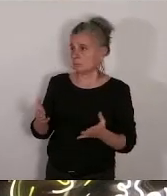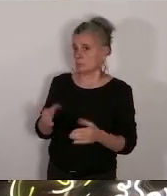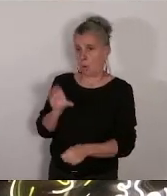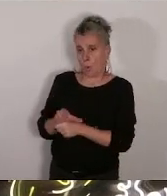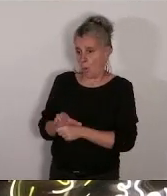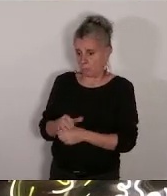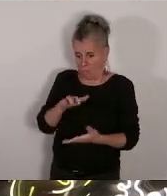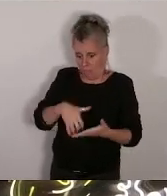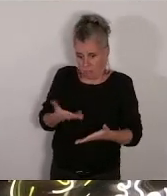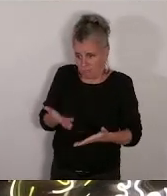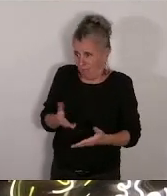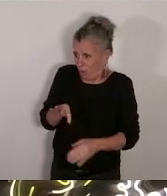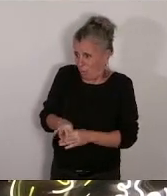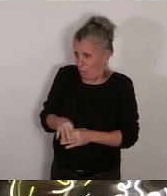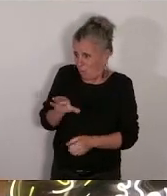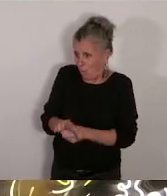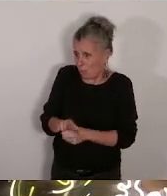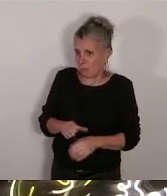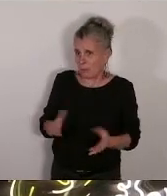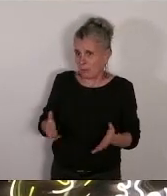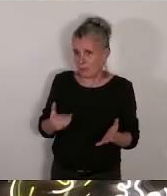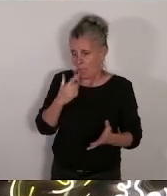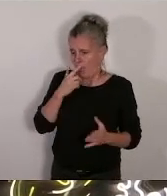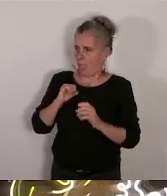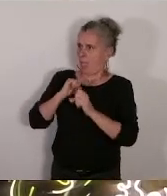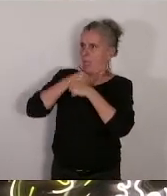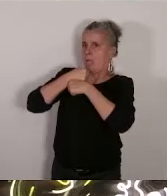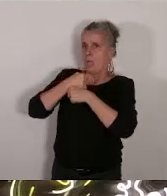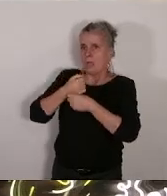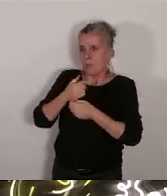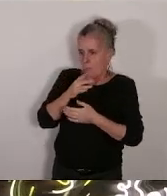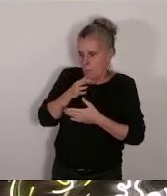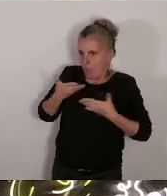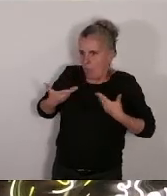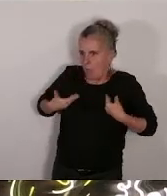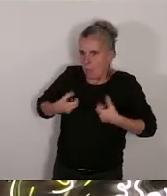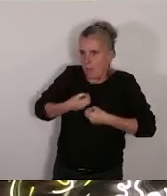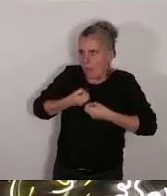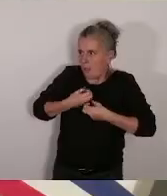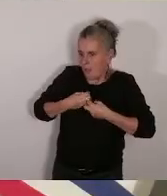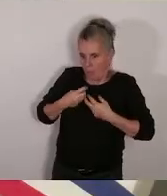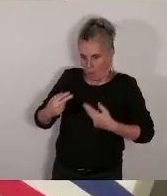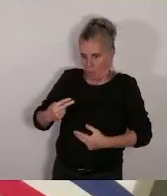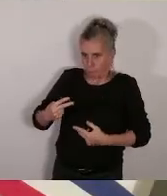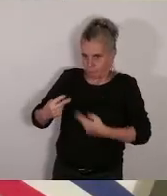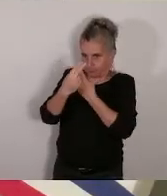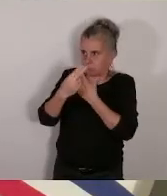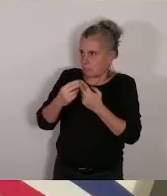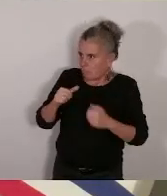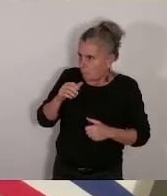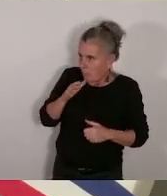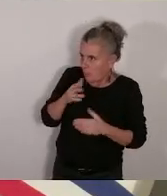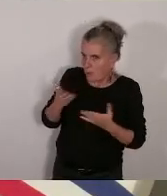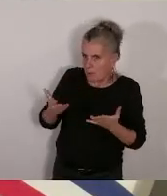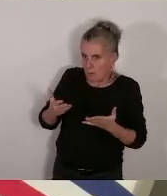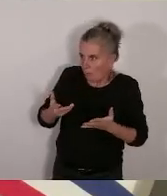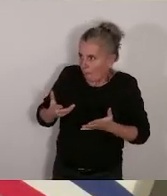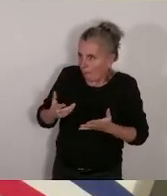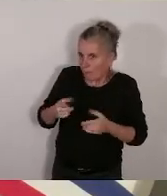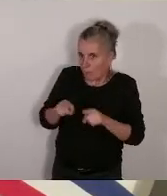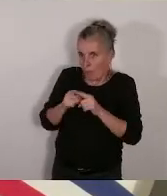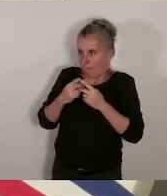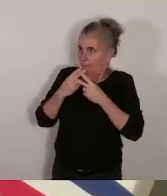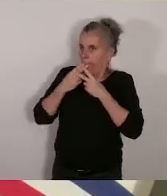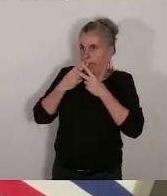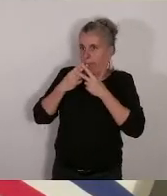ce rapport, mais vous me faites pas développer. Donc, vous me muselez, Mme la Mère. Non, je ne vous muselle pas. Je vous demande votre vote. Vous pouvez l'expliquer, mais c'est